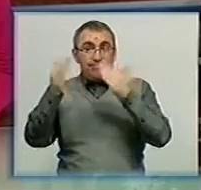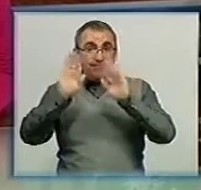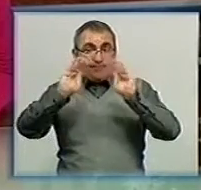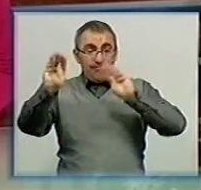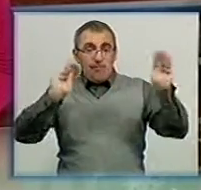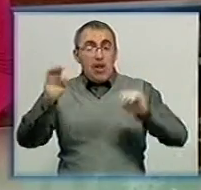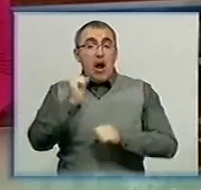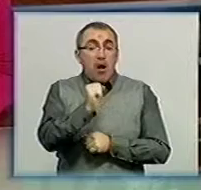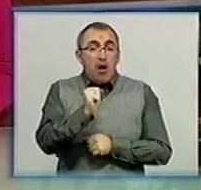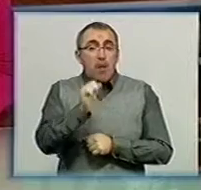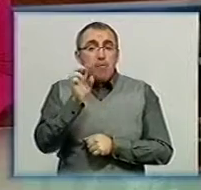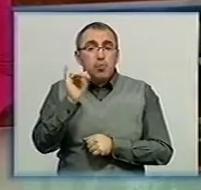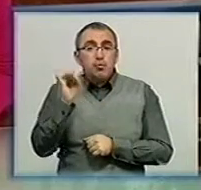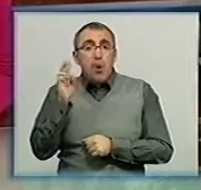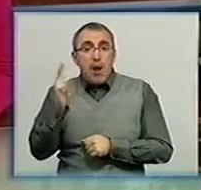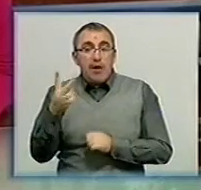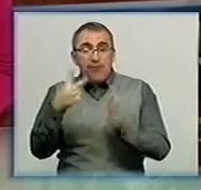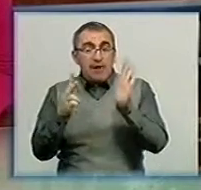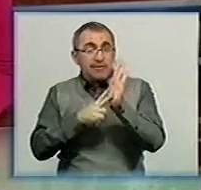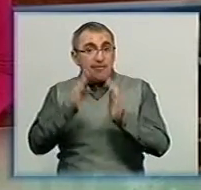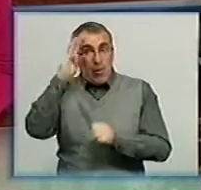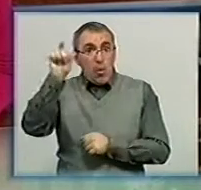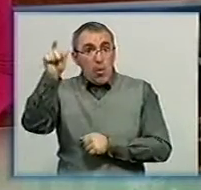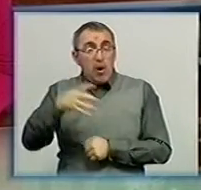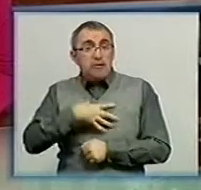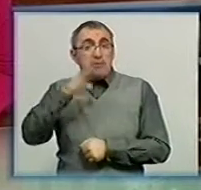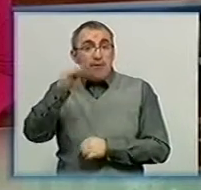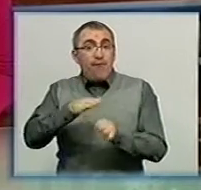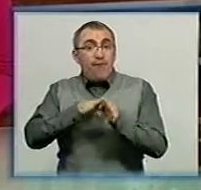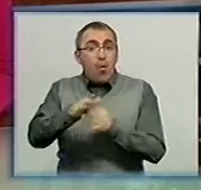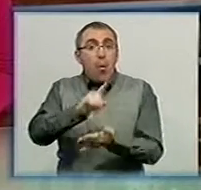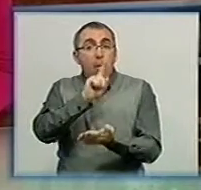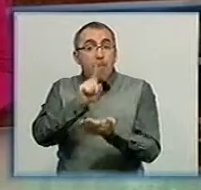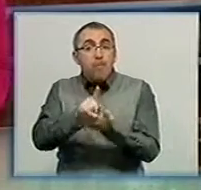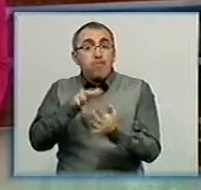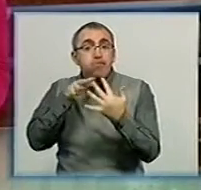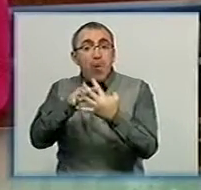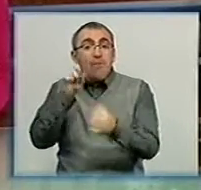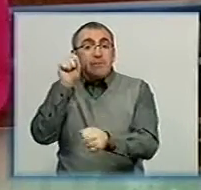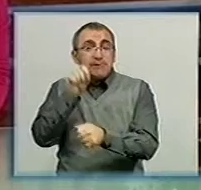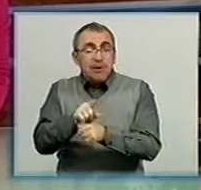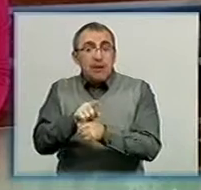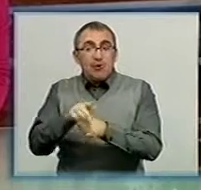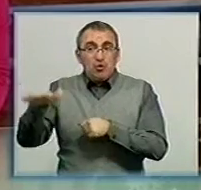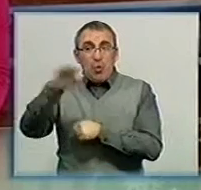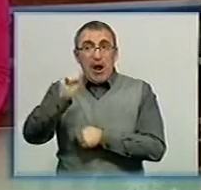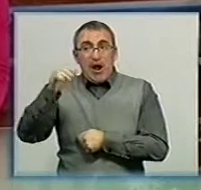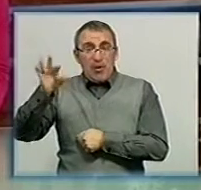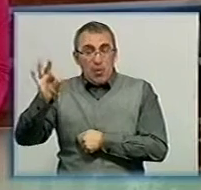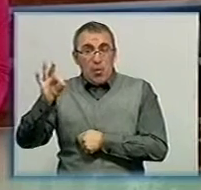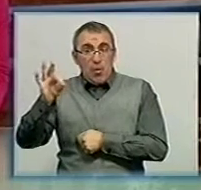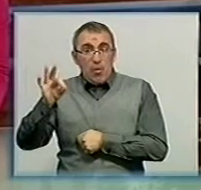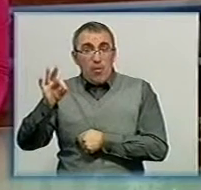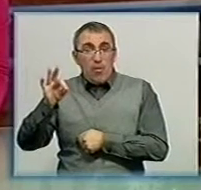землякові Анатолію Бузуляку. 27-річний хлопець загинув, виконуючи бойове завдання в зоні антитерористичної операції.